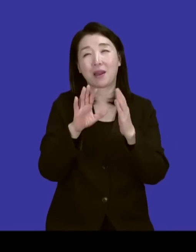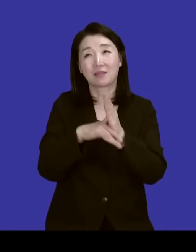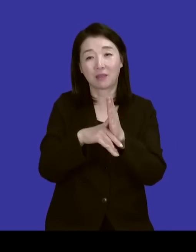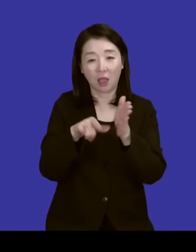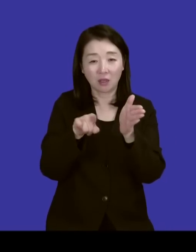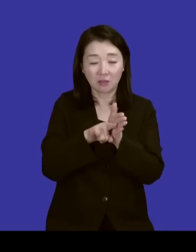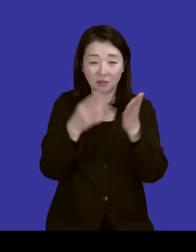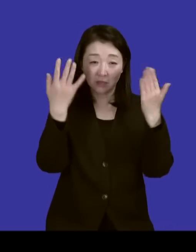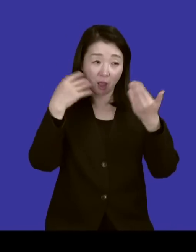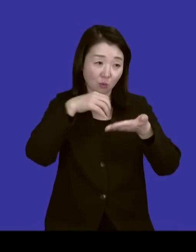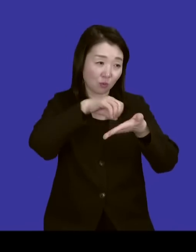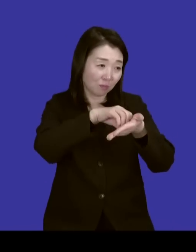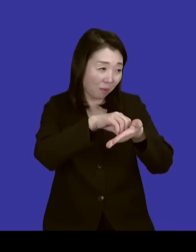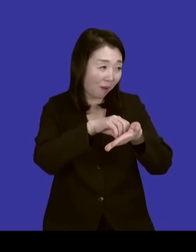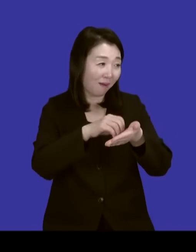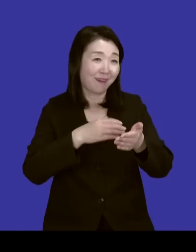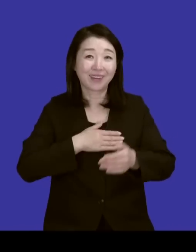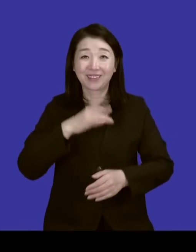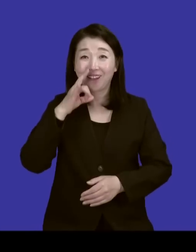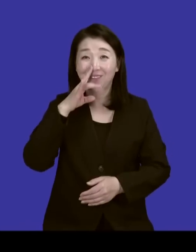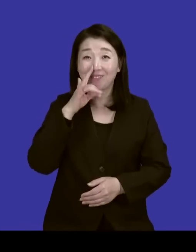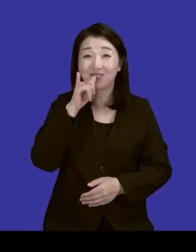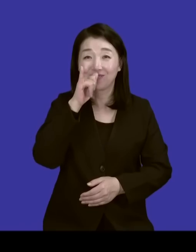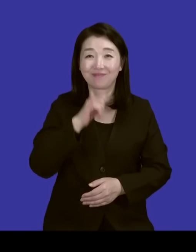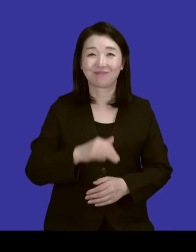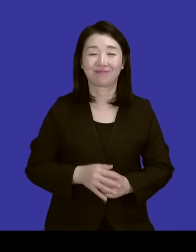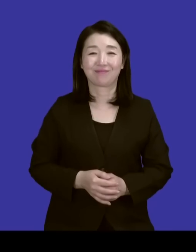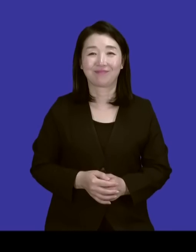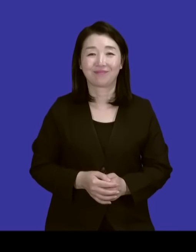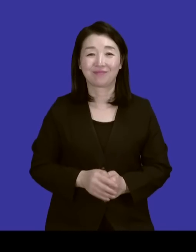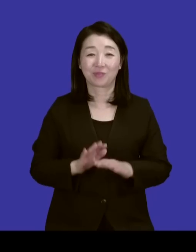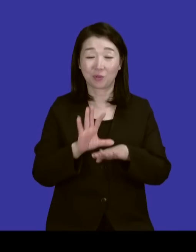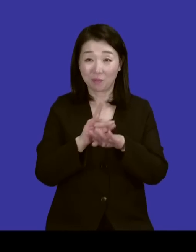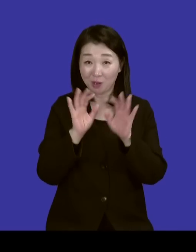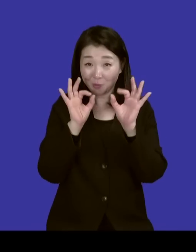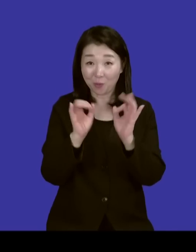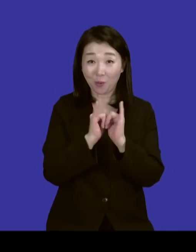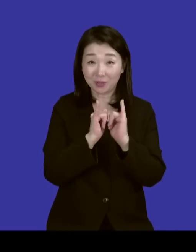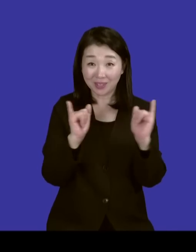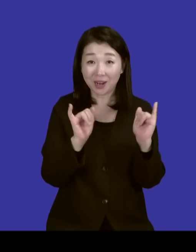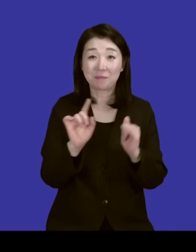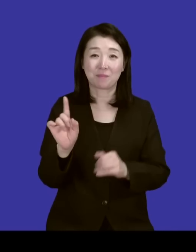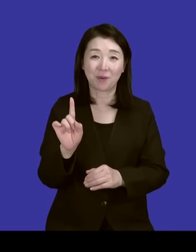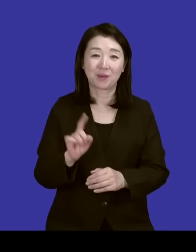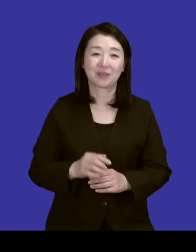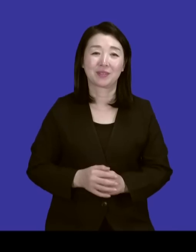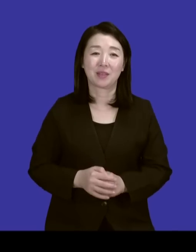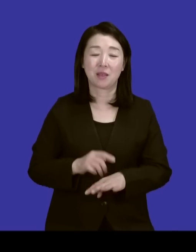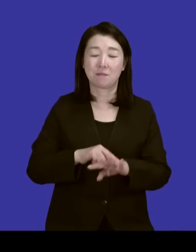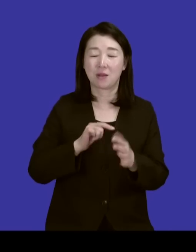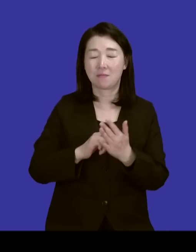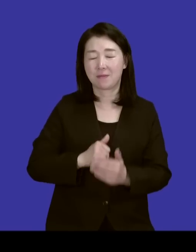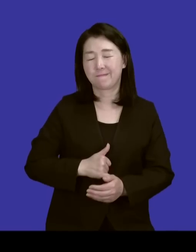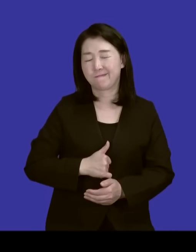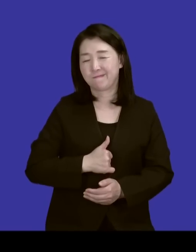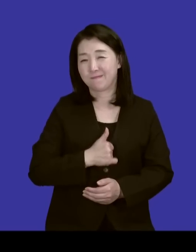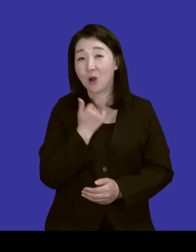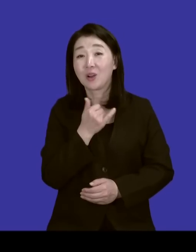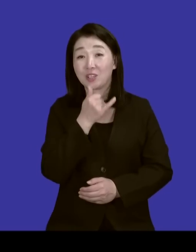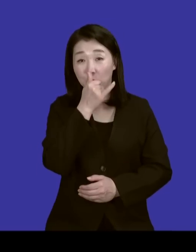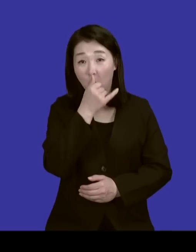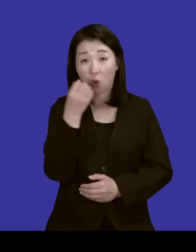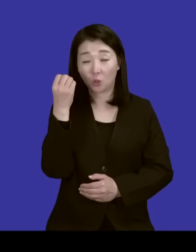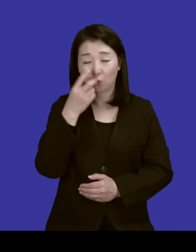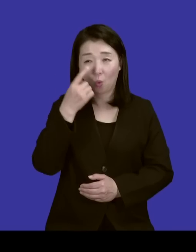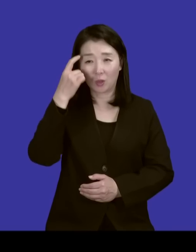되게 궁금했던 분이십니다. 네. 아마 오늘 방송 보시는 분들 중에 이렇게 마음의 분노가 좀 있고 그리고